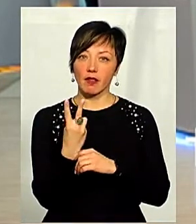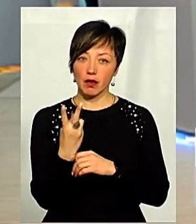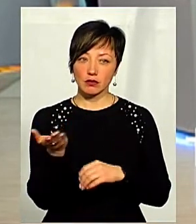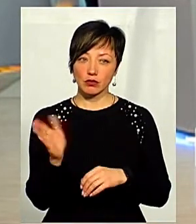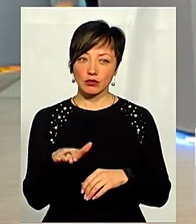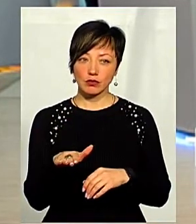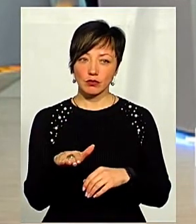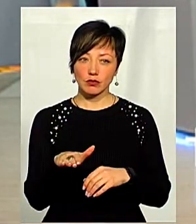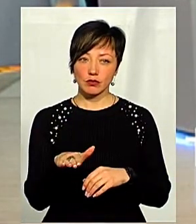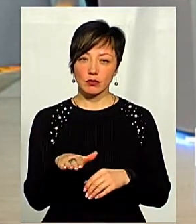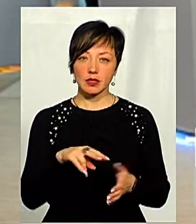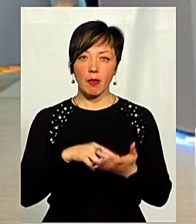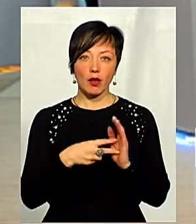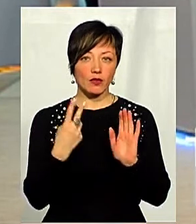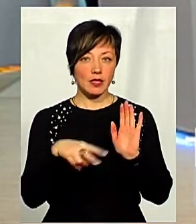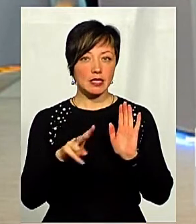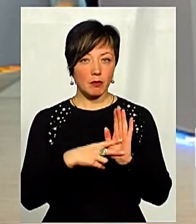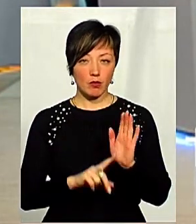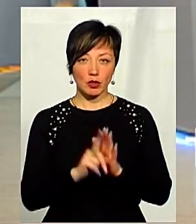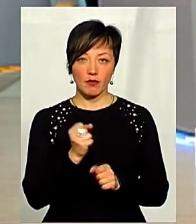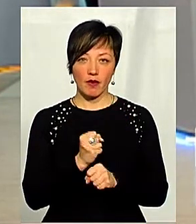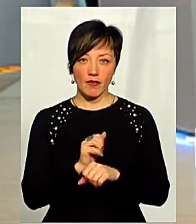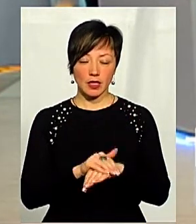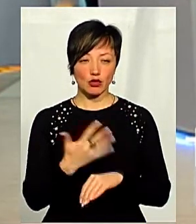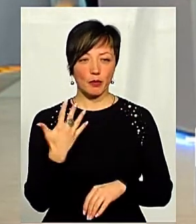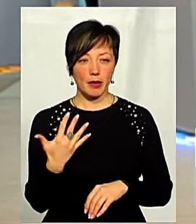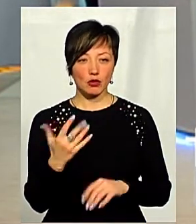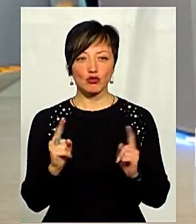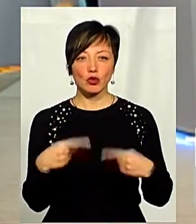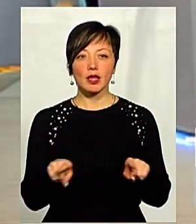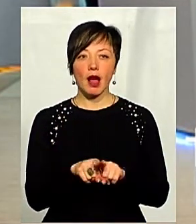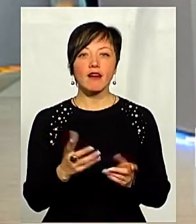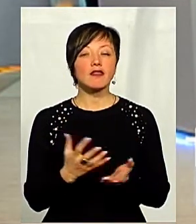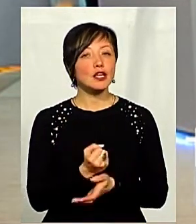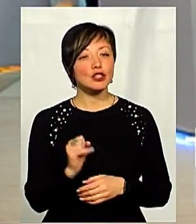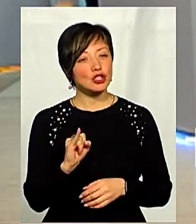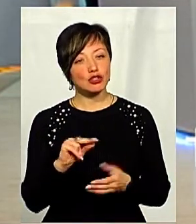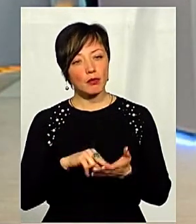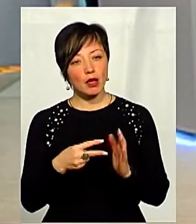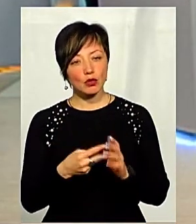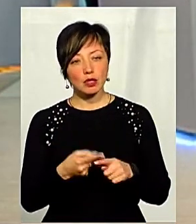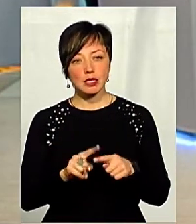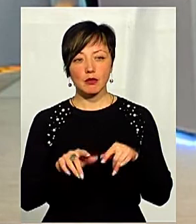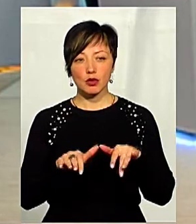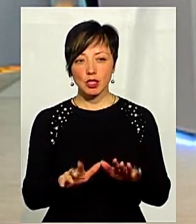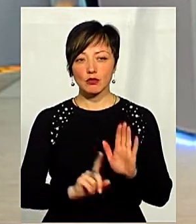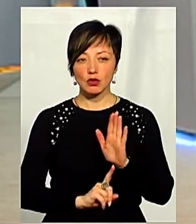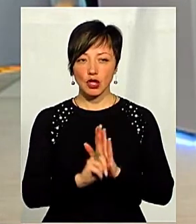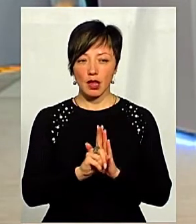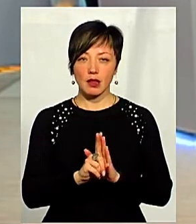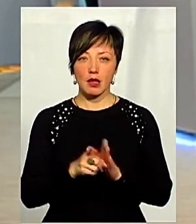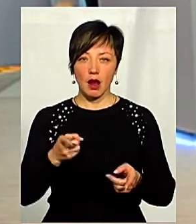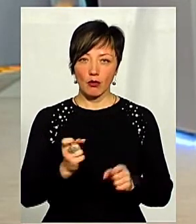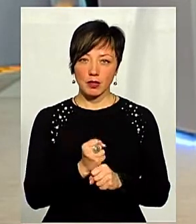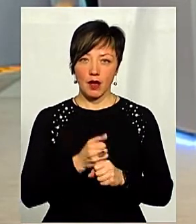із запланованих, а запрацювали фактично три. От чому так вийшло, і чи плануєте цей процес, щоб вони почали